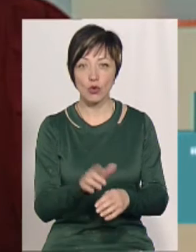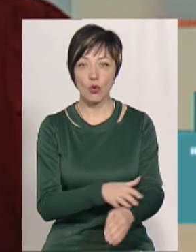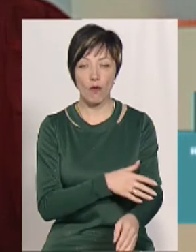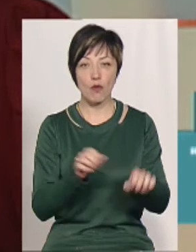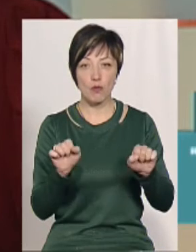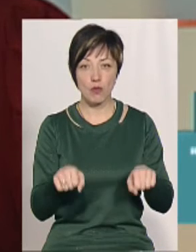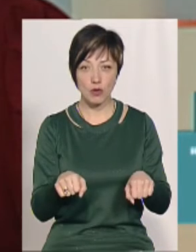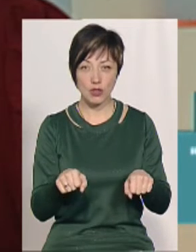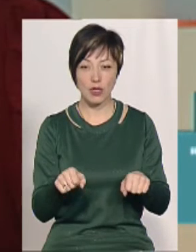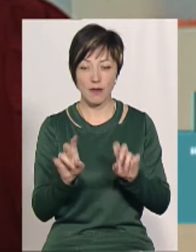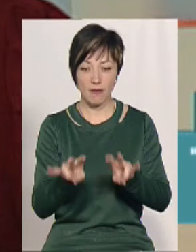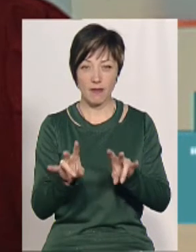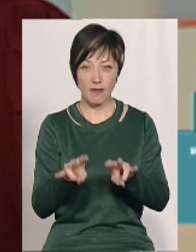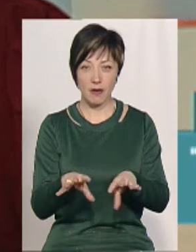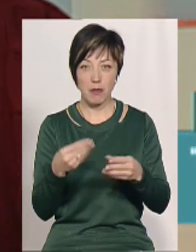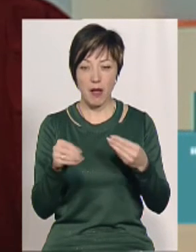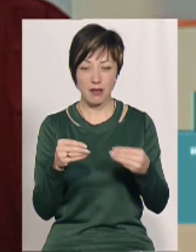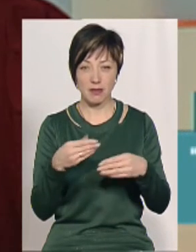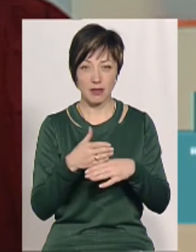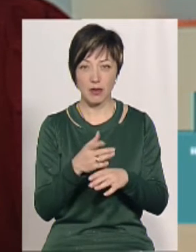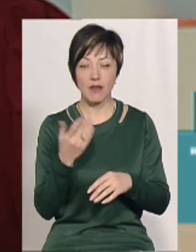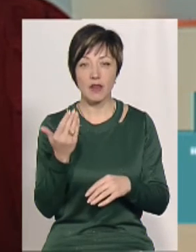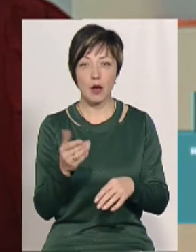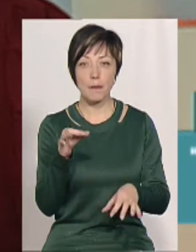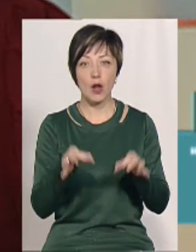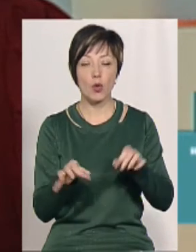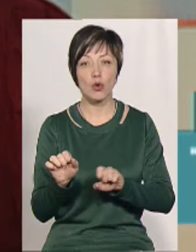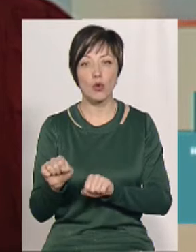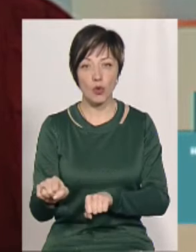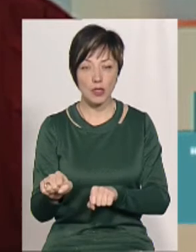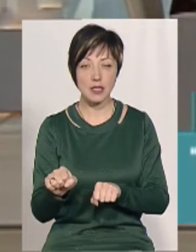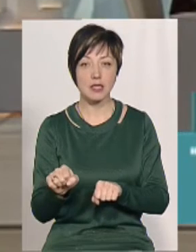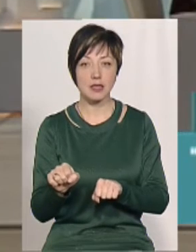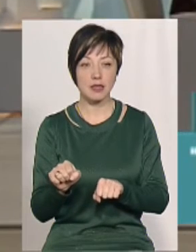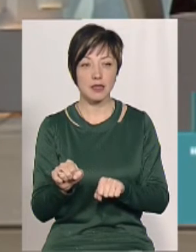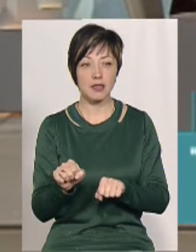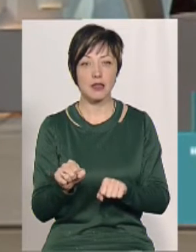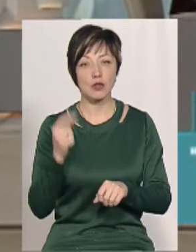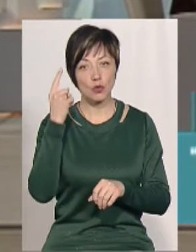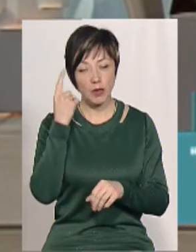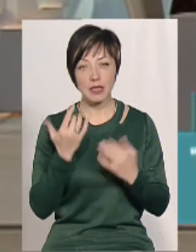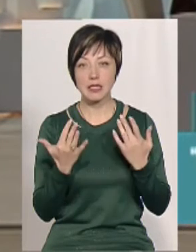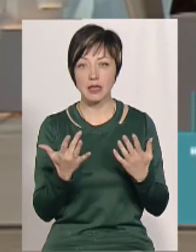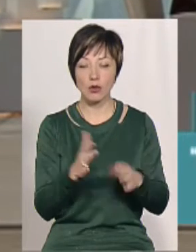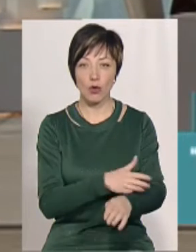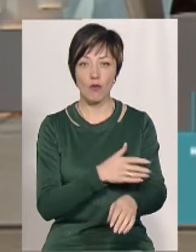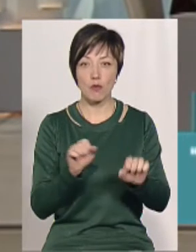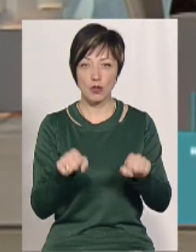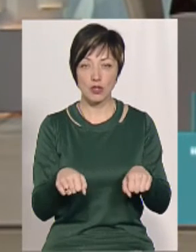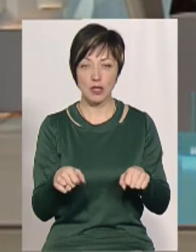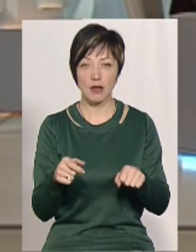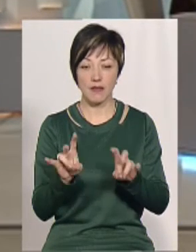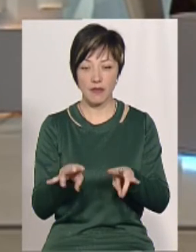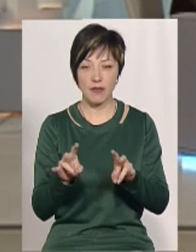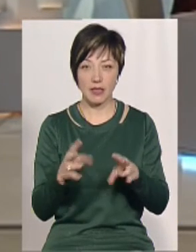довго може розкладатися. Як ви, як природоохоронець, пане Юрій, думаєте, наскільки довго можуть